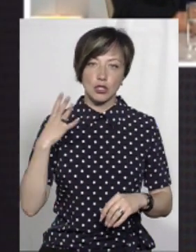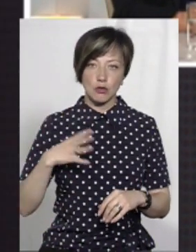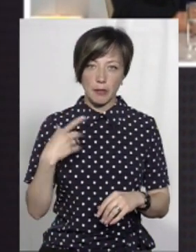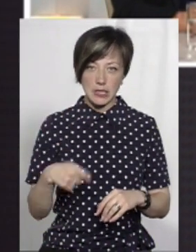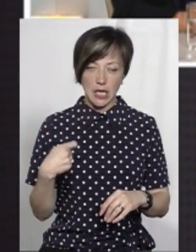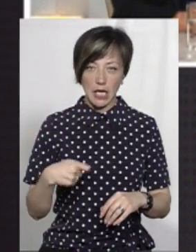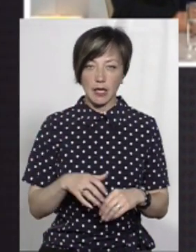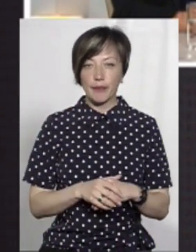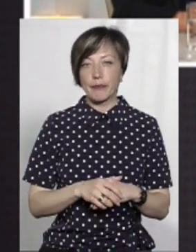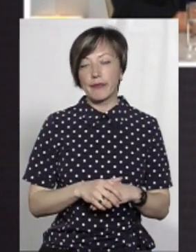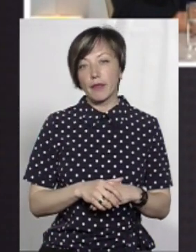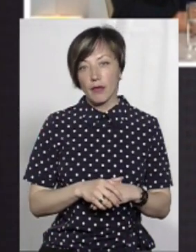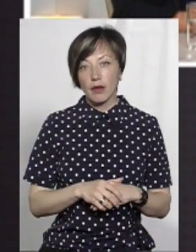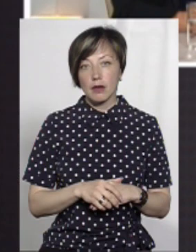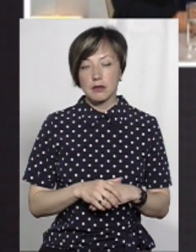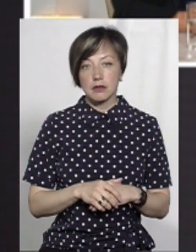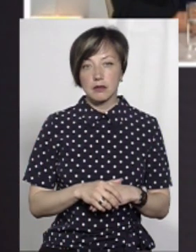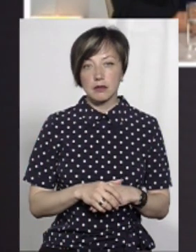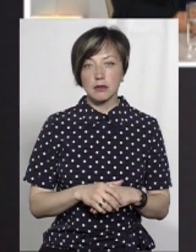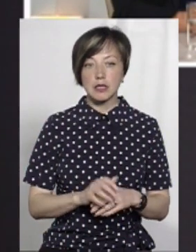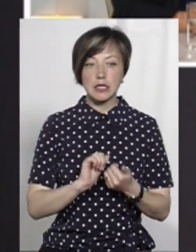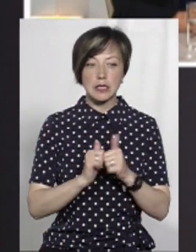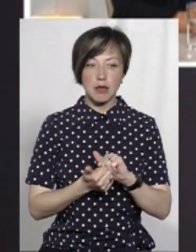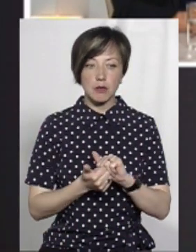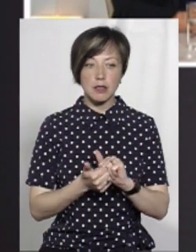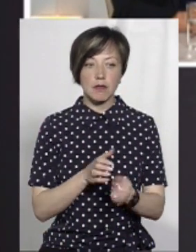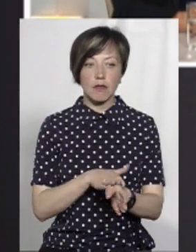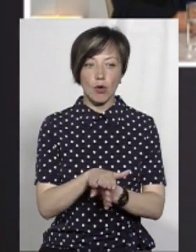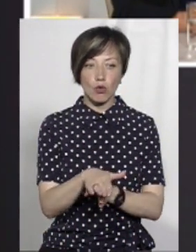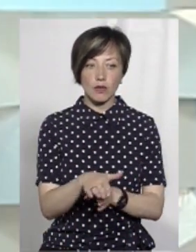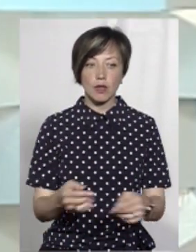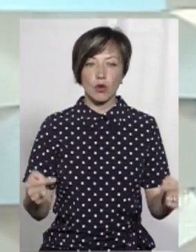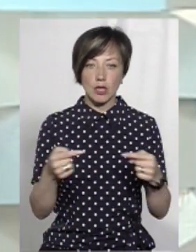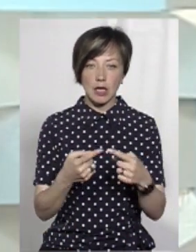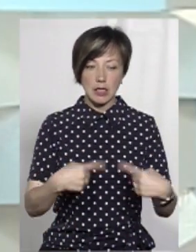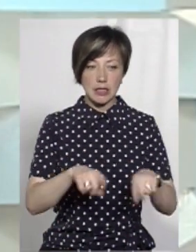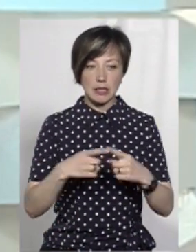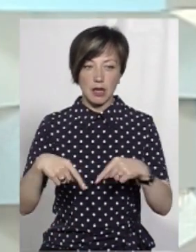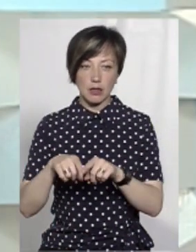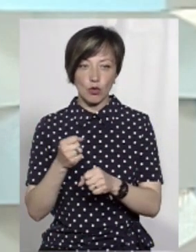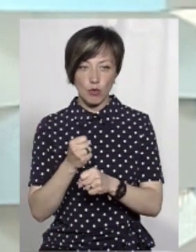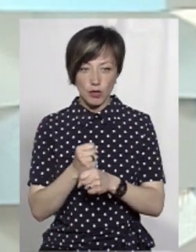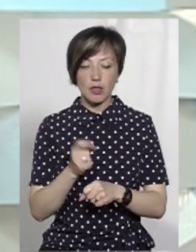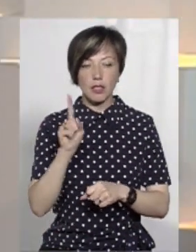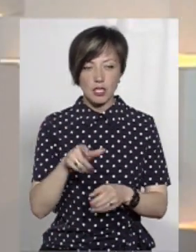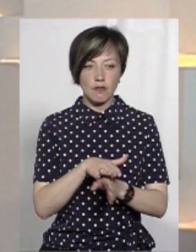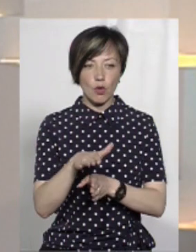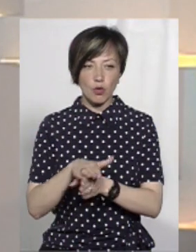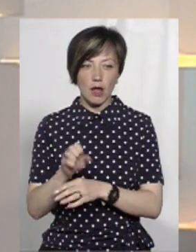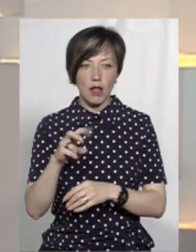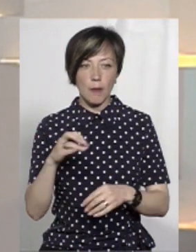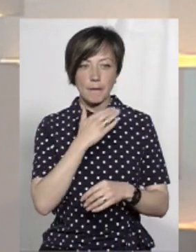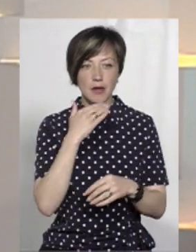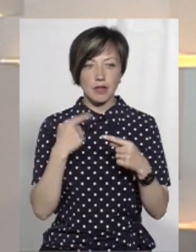президента. Тобто, в принципі, замість виконувати конкретні ділянки роботи, ну, тобто, вони теж виконувалися, але